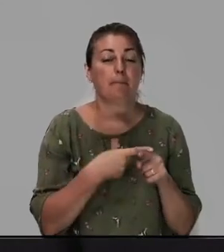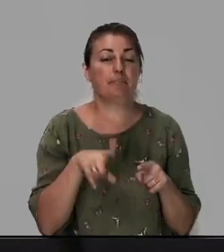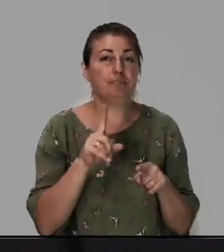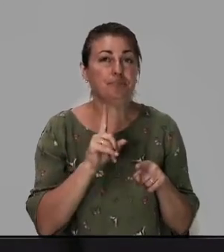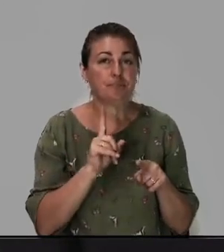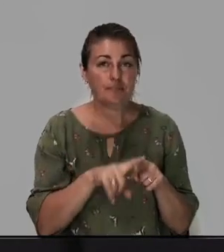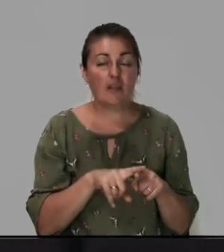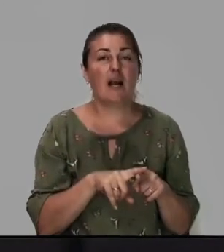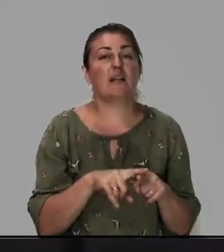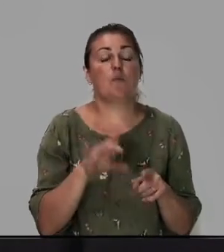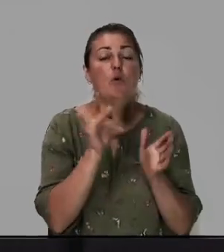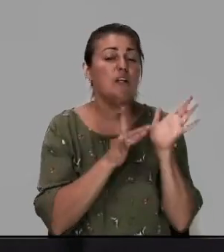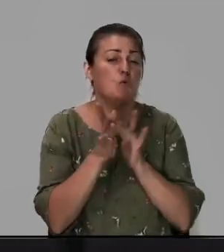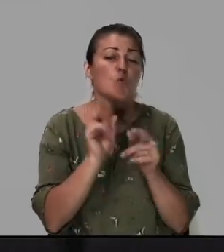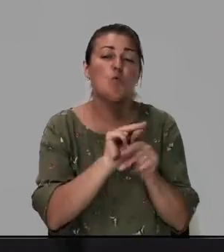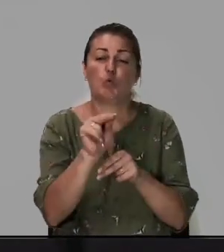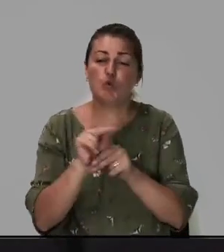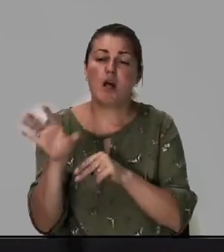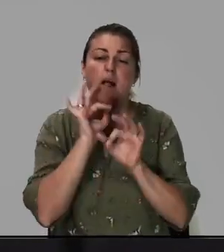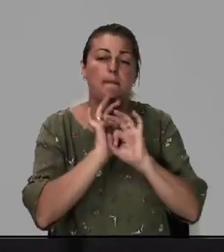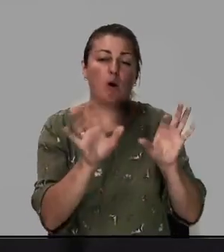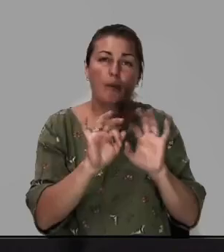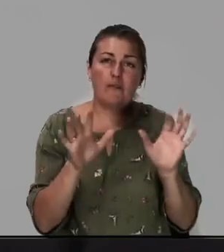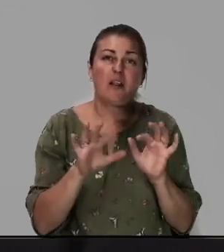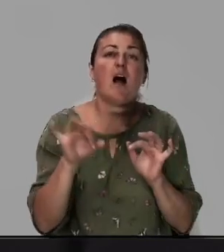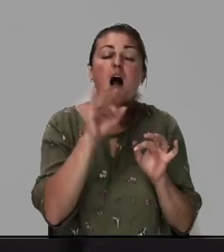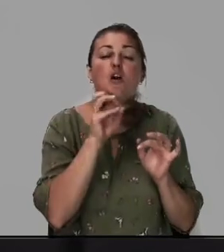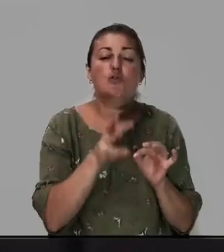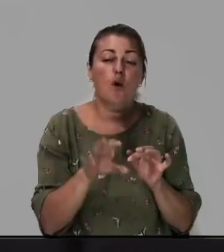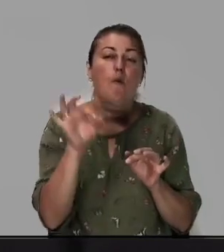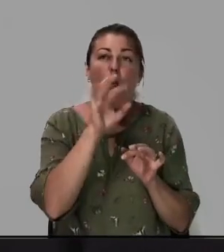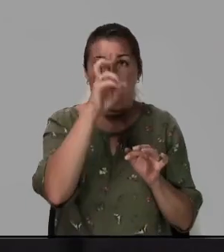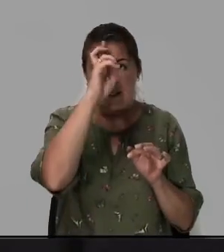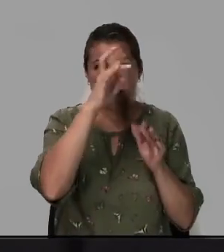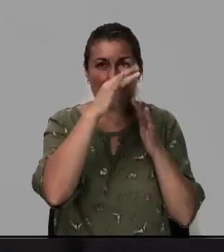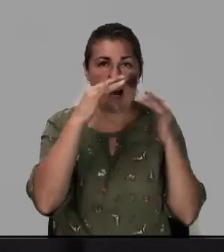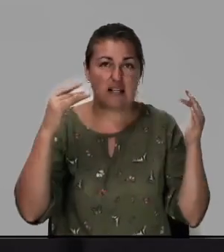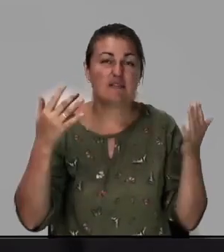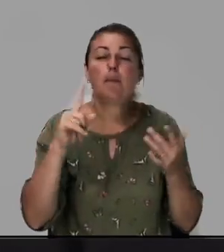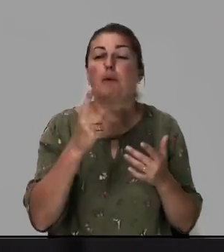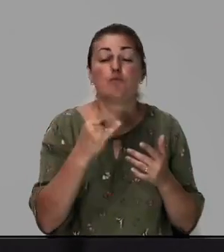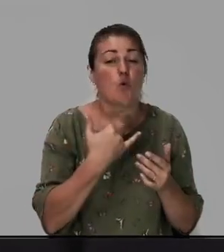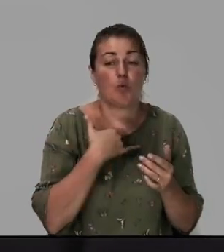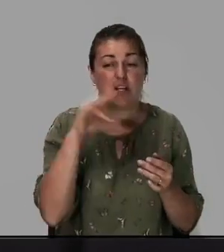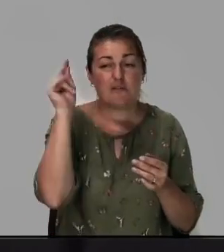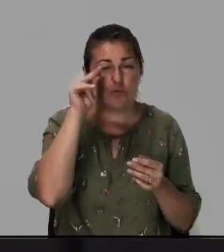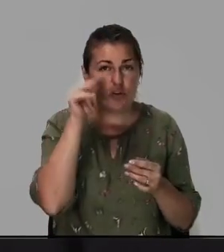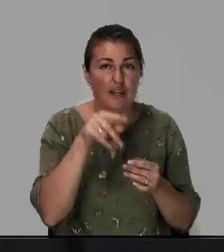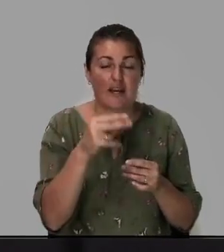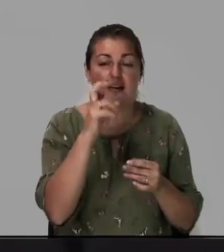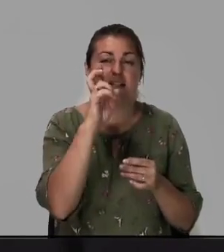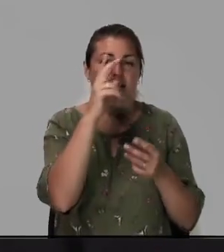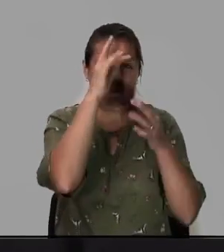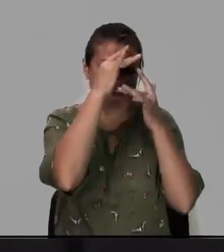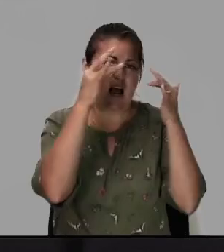Иисус учил и проповедовал, о чем? О Царстве. Потому что у нас учение Царствия.